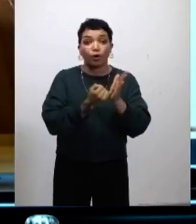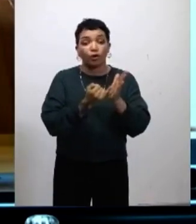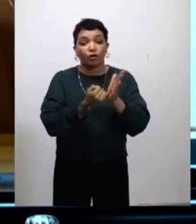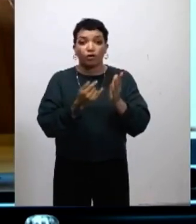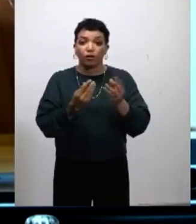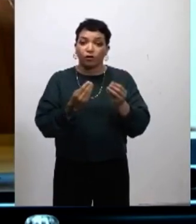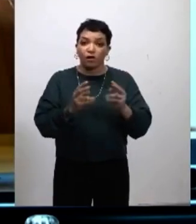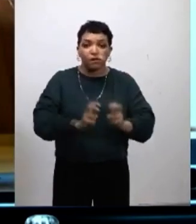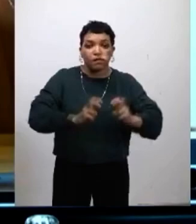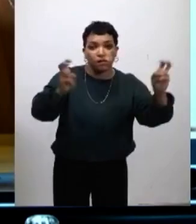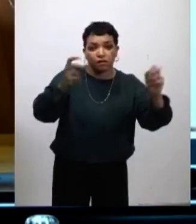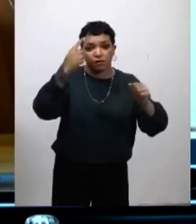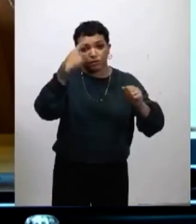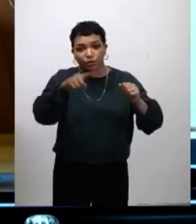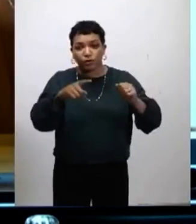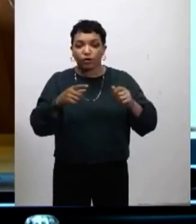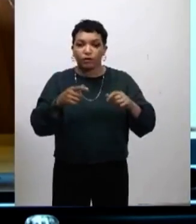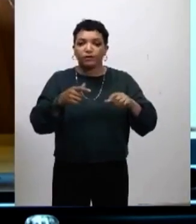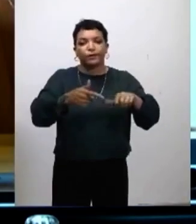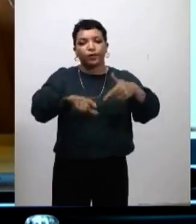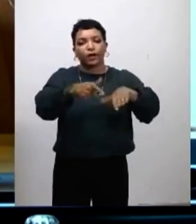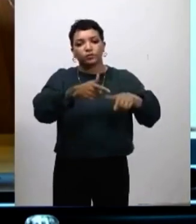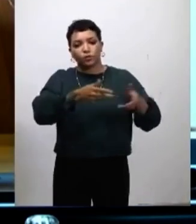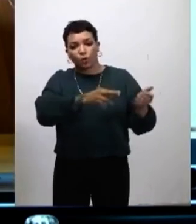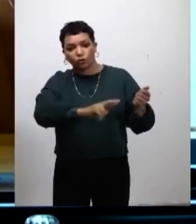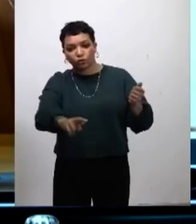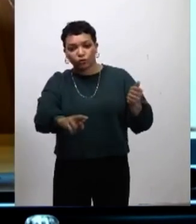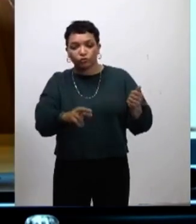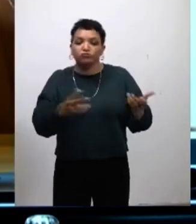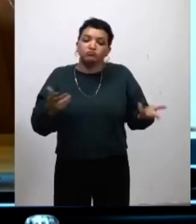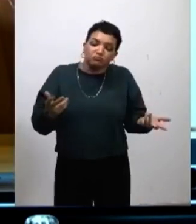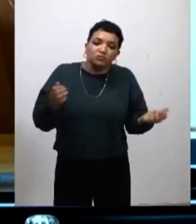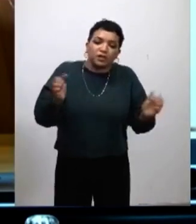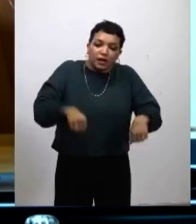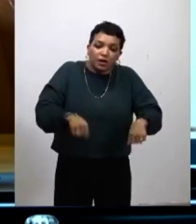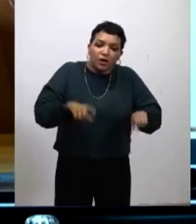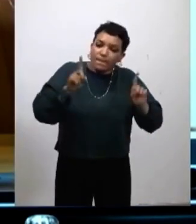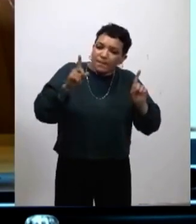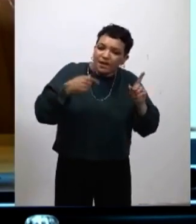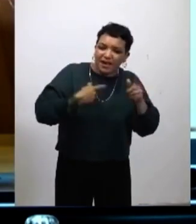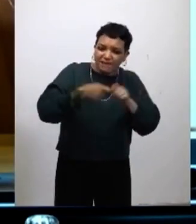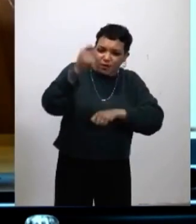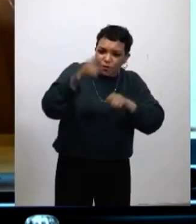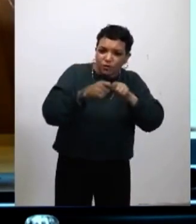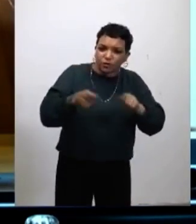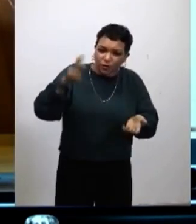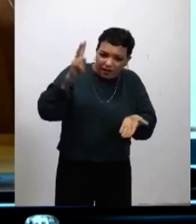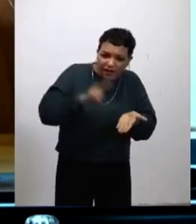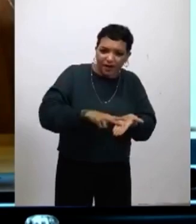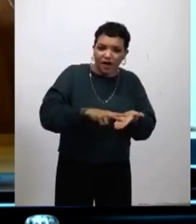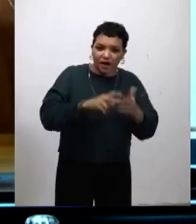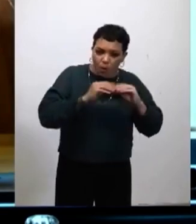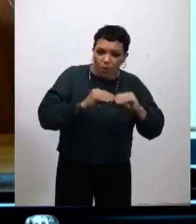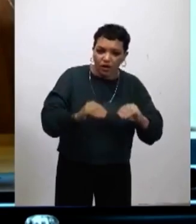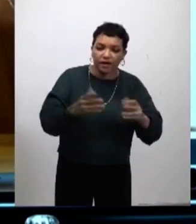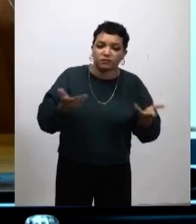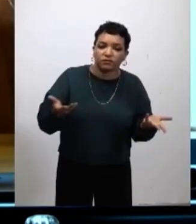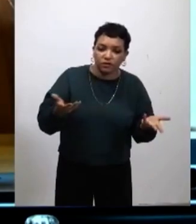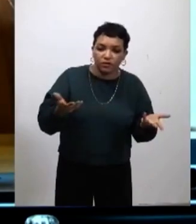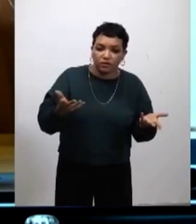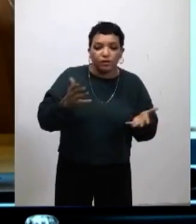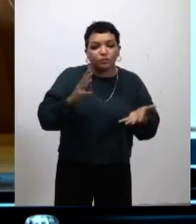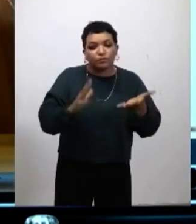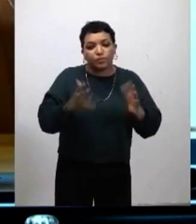peut s'entendre, encore faut-il en évaluer la réalité concrète, peut-être que vous avez des retours d'expérience ailleurs,